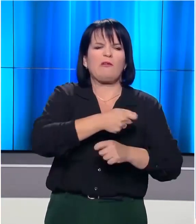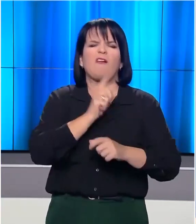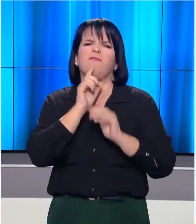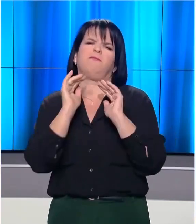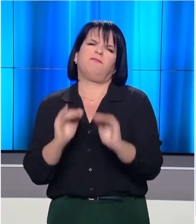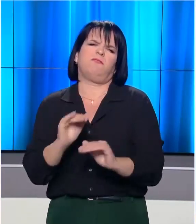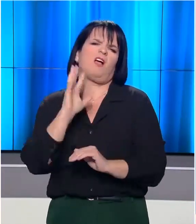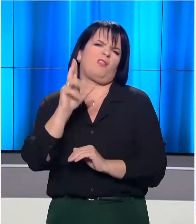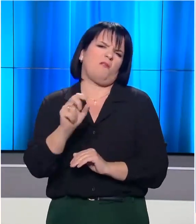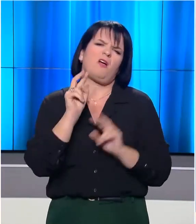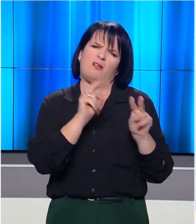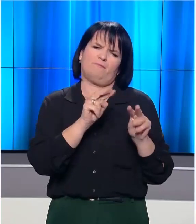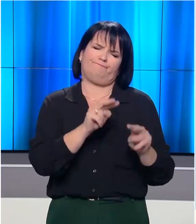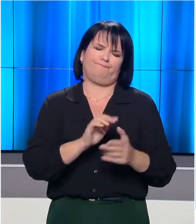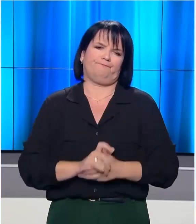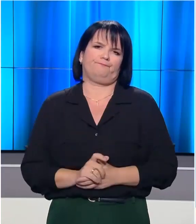καθημερινό φαινόμενο.